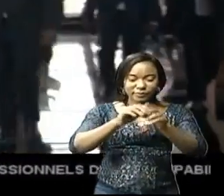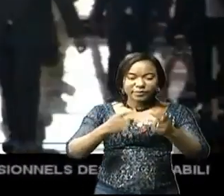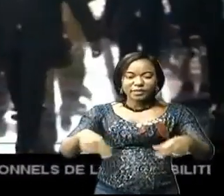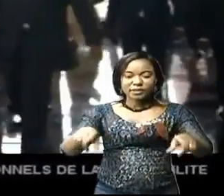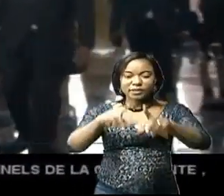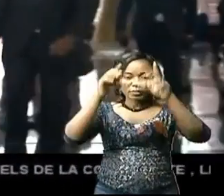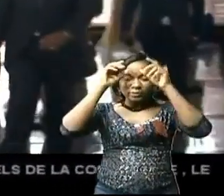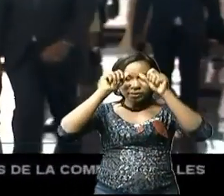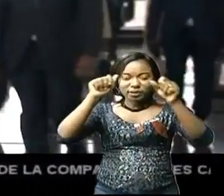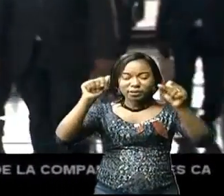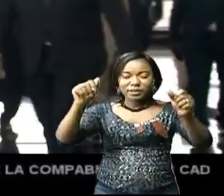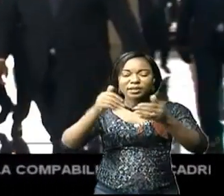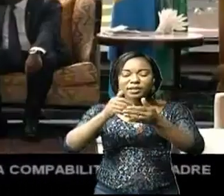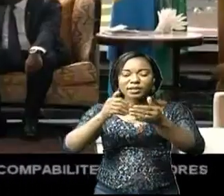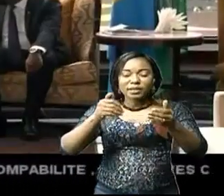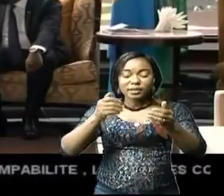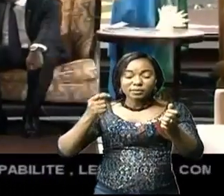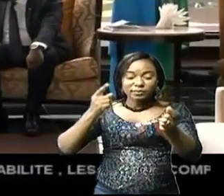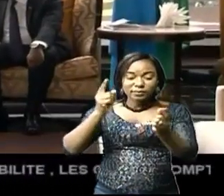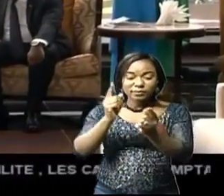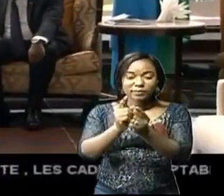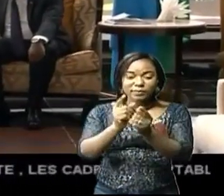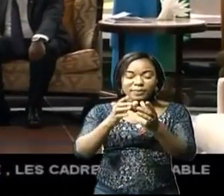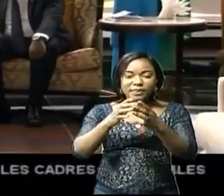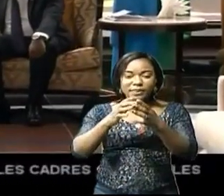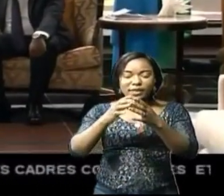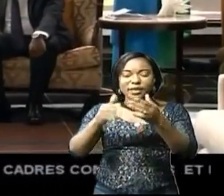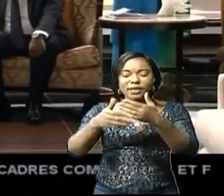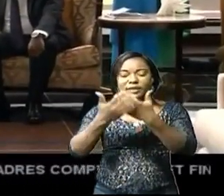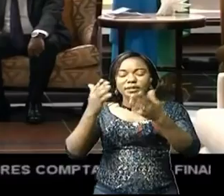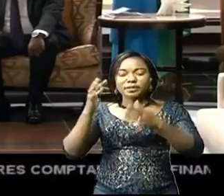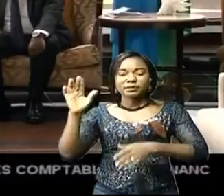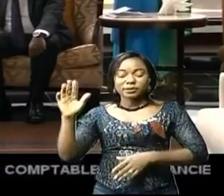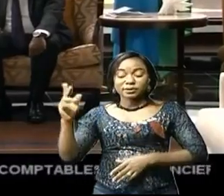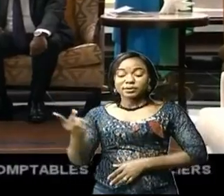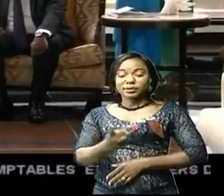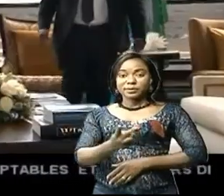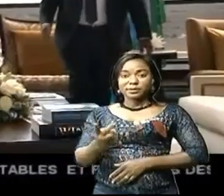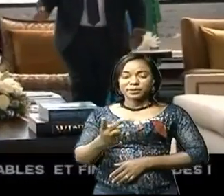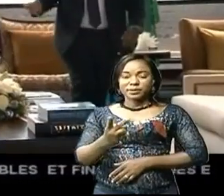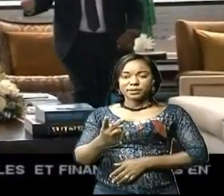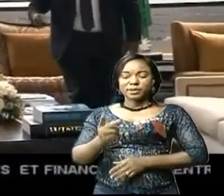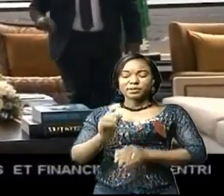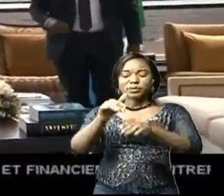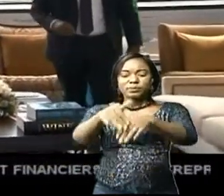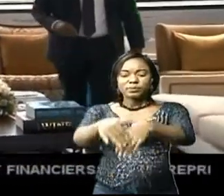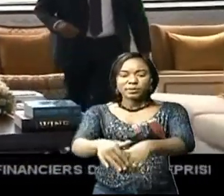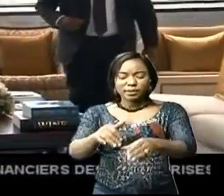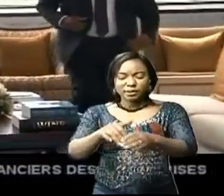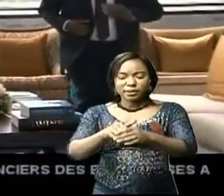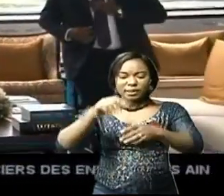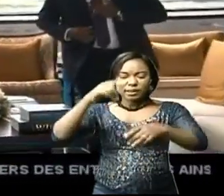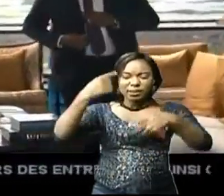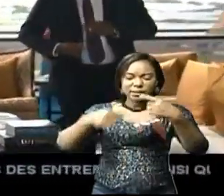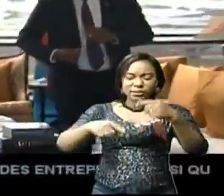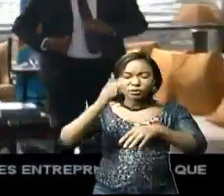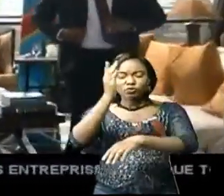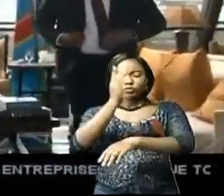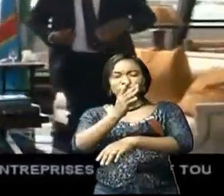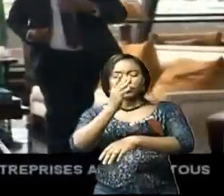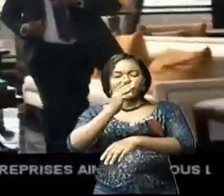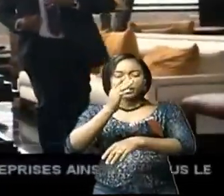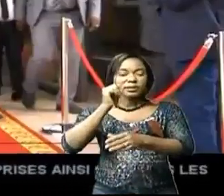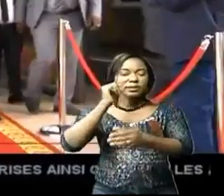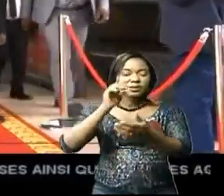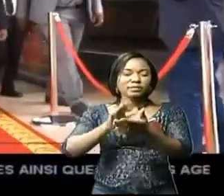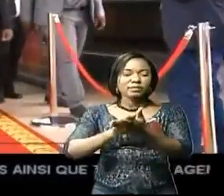avant de rejoindre le centre-ville de Kinshasa. Les deux hôtes vont assister à la conférence sur la masculinité positive qui se tient